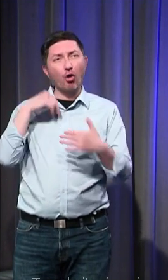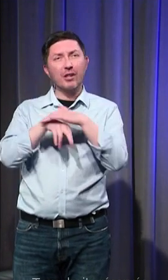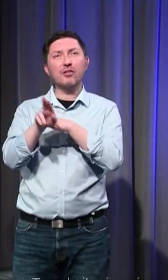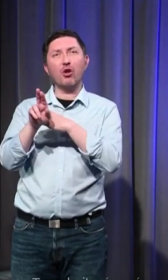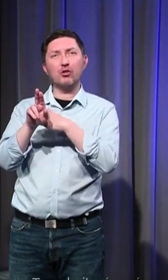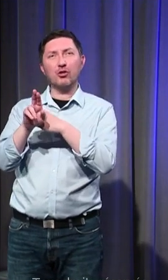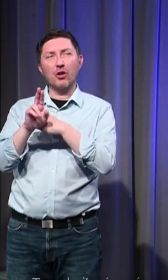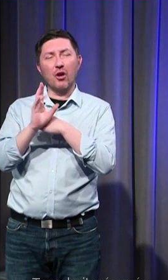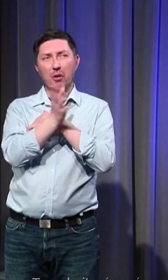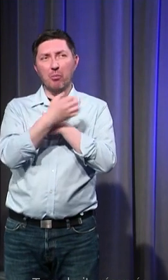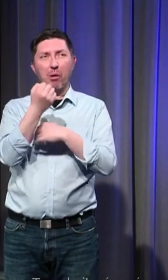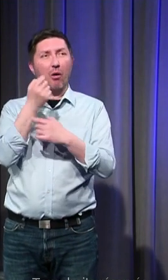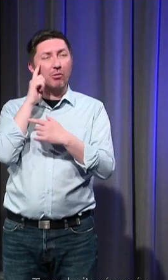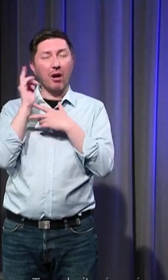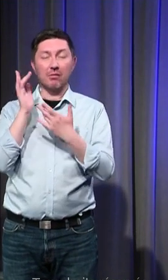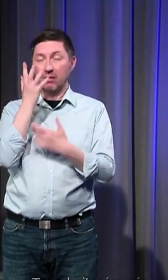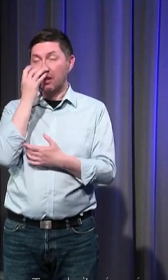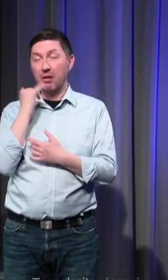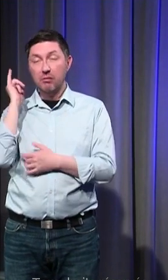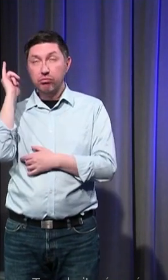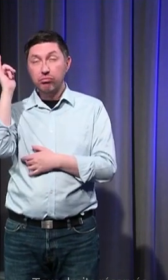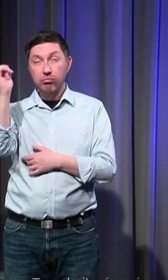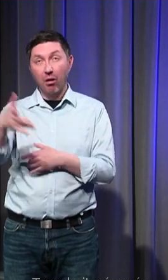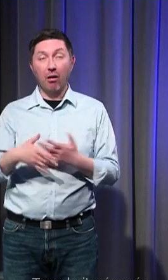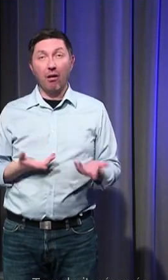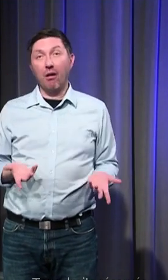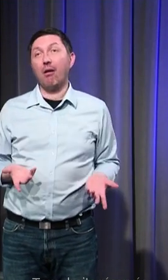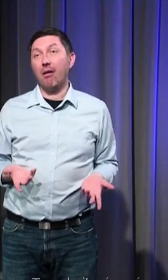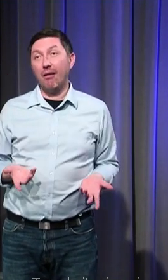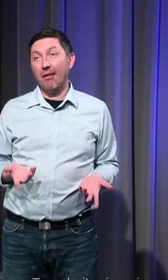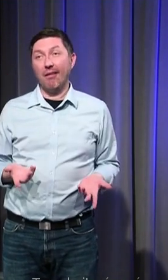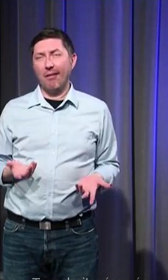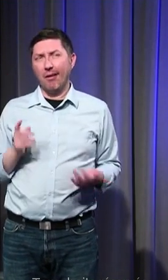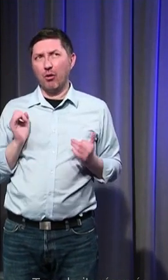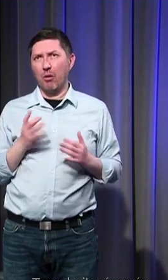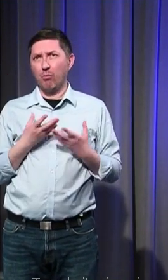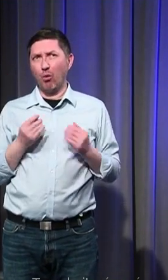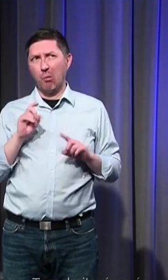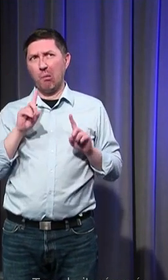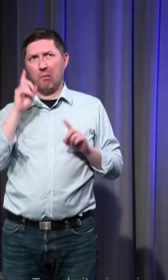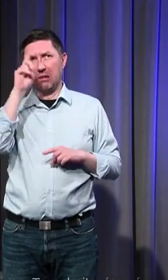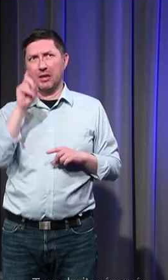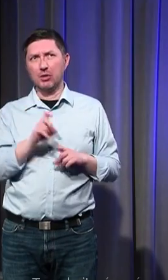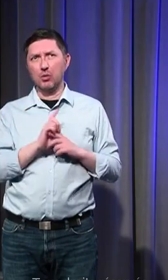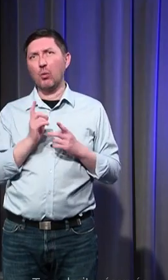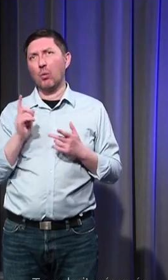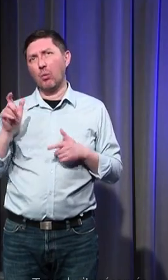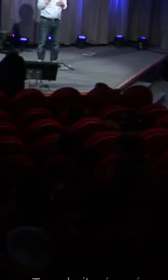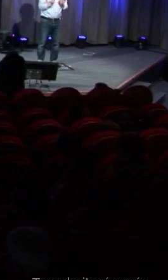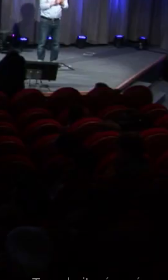tristesse qui n'en finit pas est au contraire quelque chose qui questionne énormément les contemporains